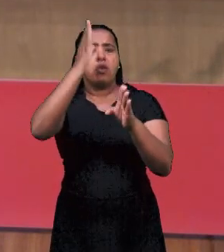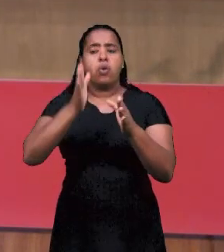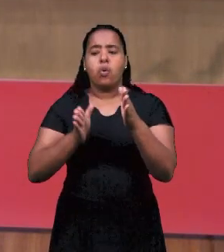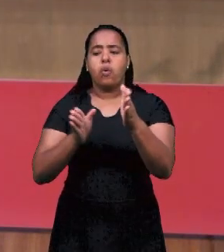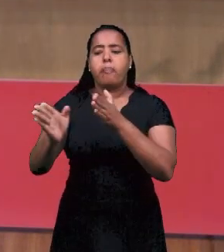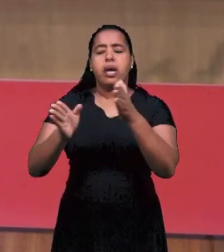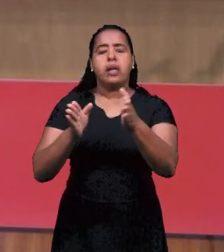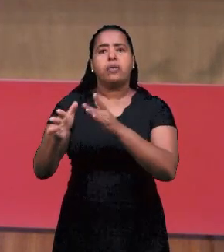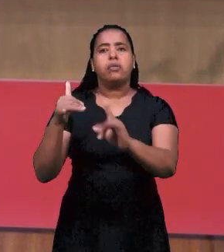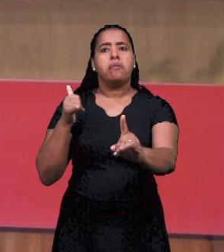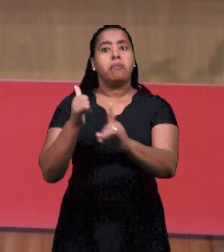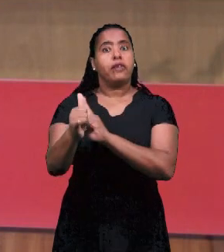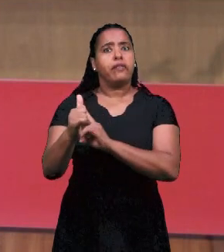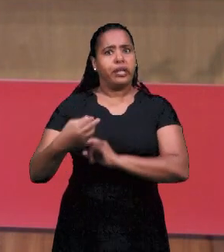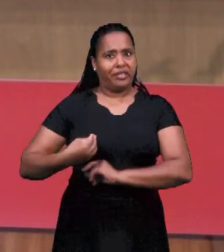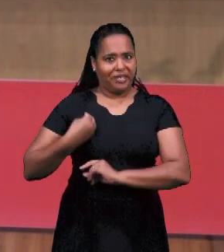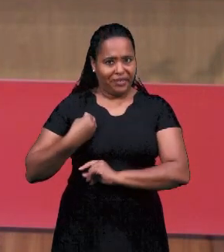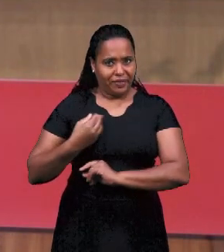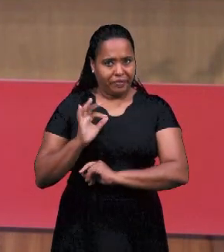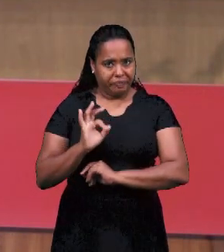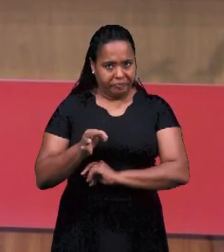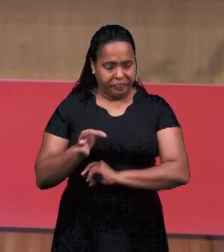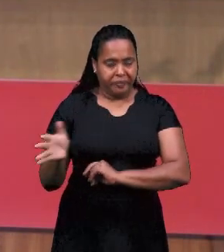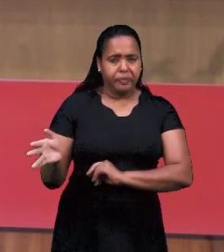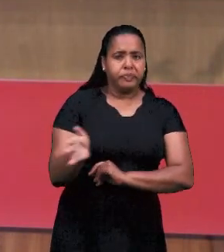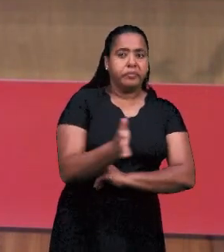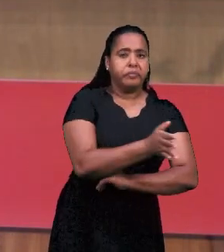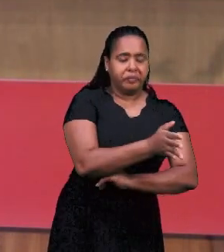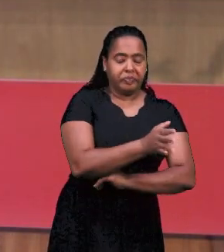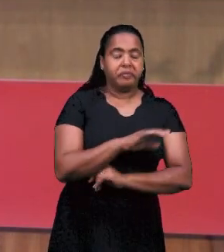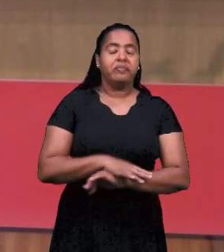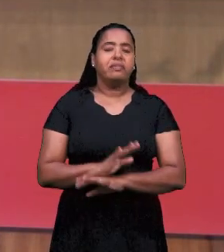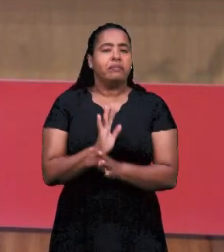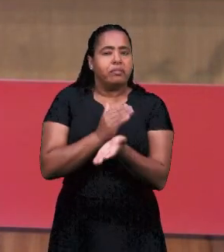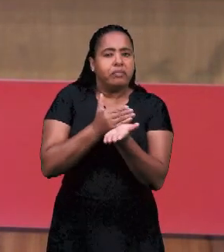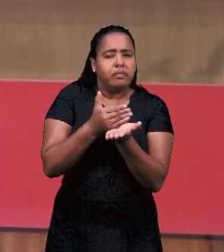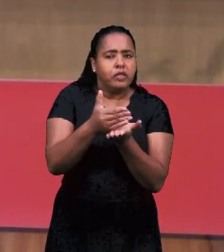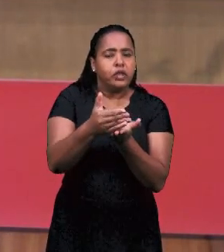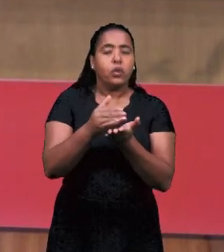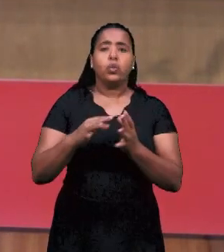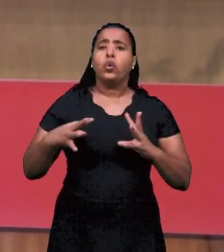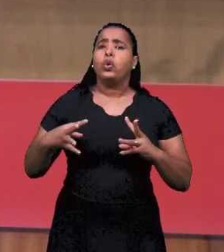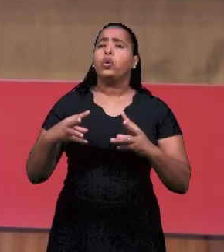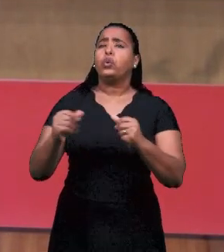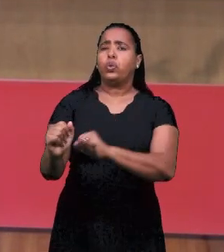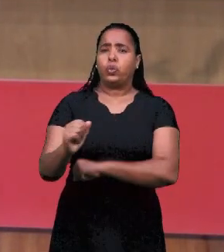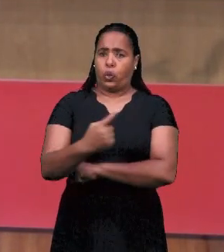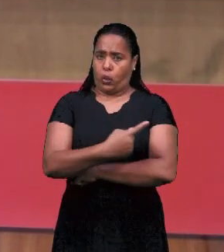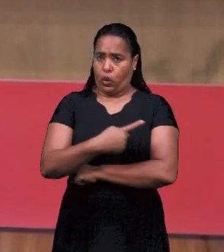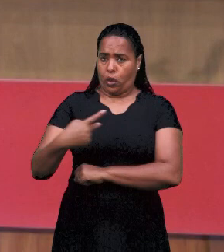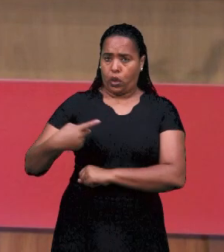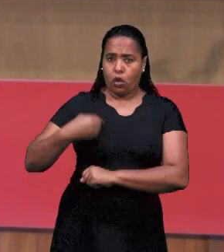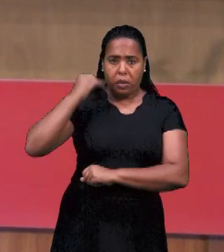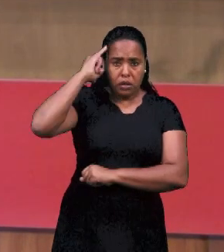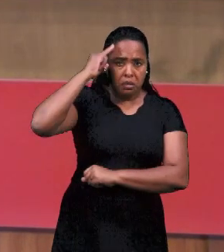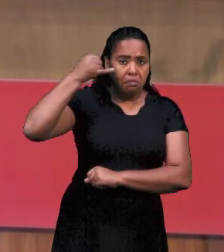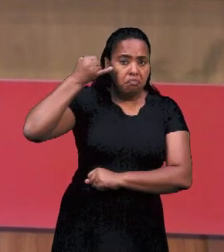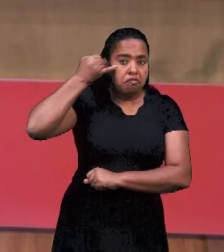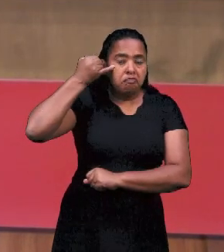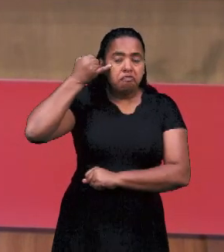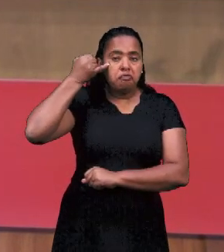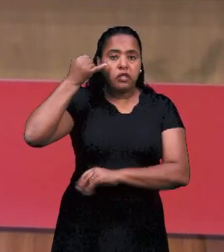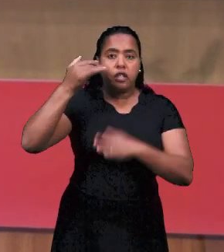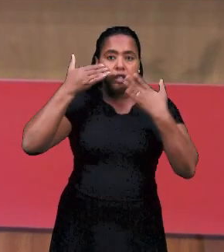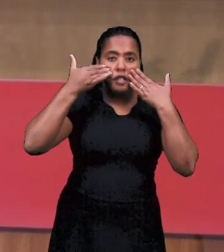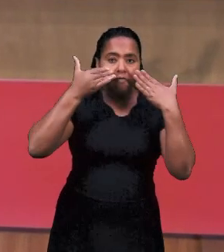Божьем пророческое время, в которой она живет. Я видел совсем недавно, просто для вступления